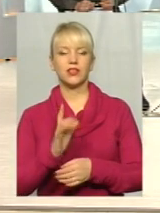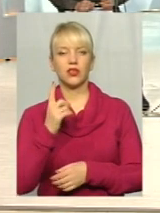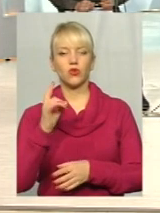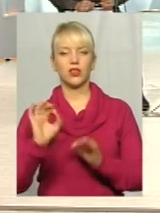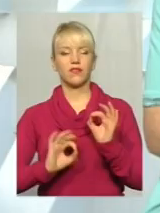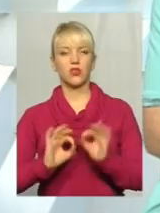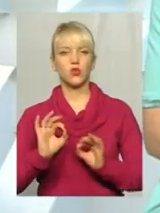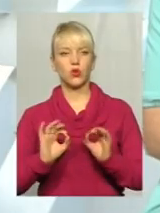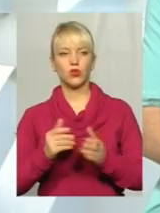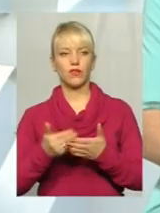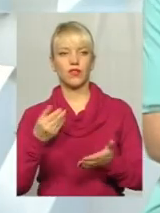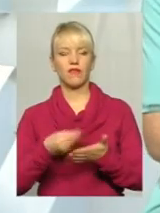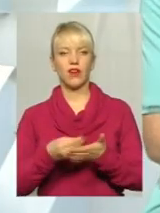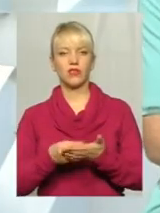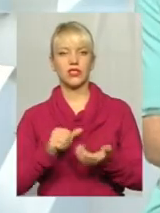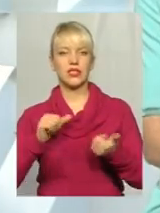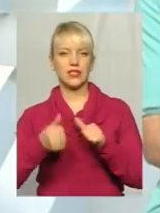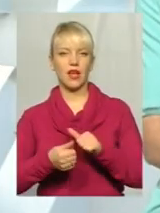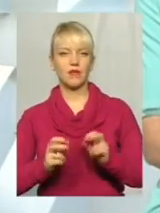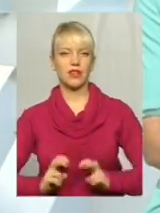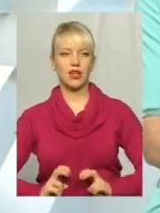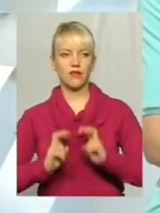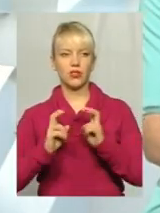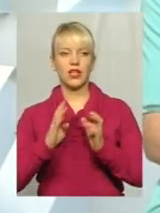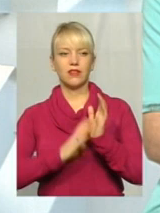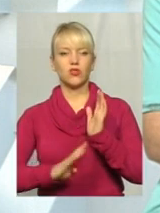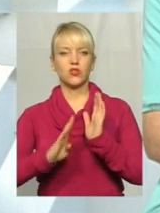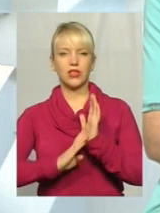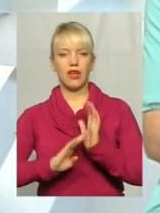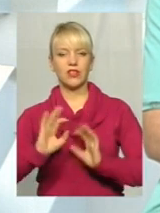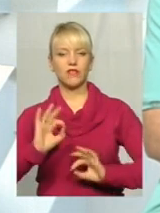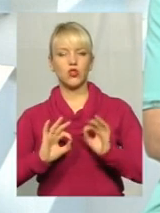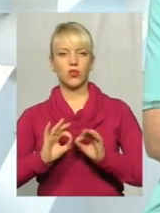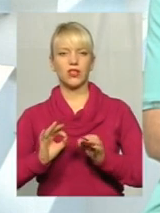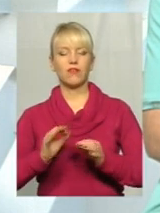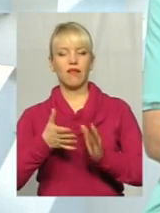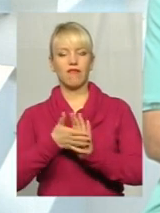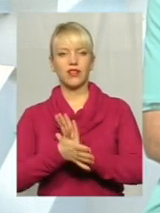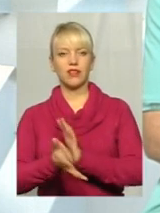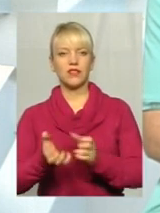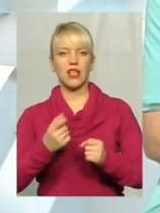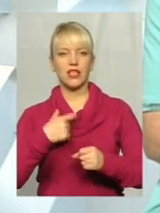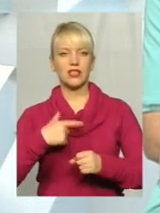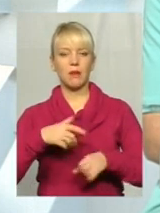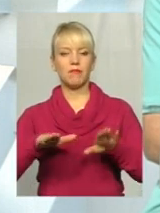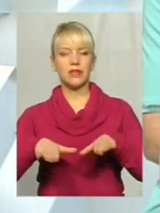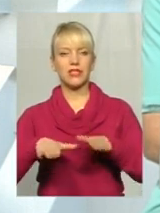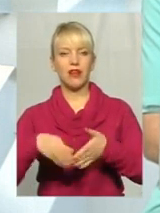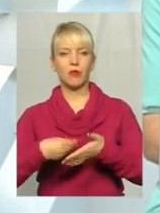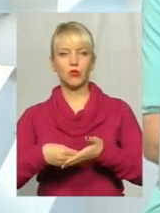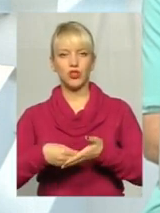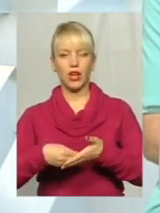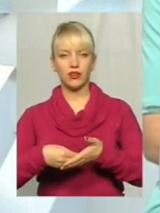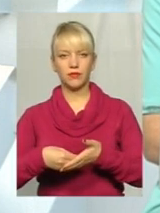від вартості заміни ліфта. 99% витрат взяв на себе місцевий бюджет.